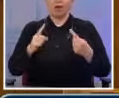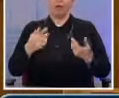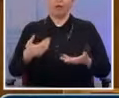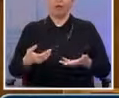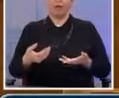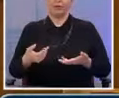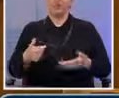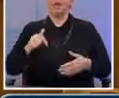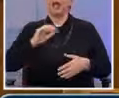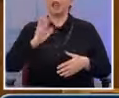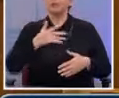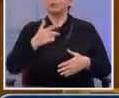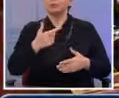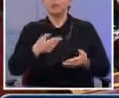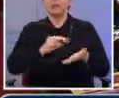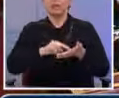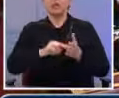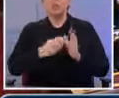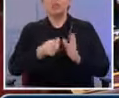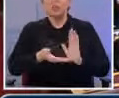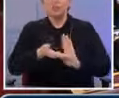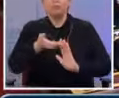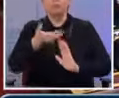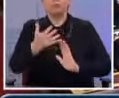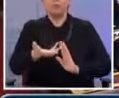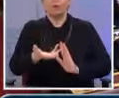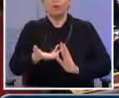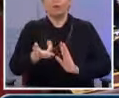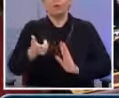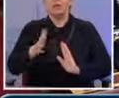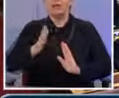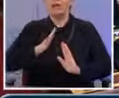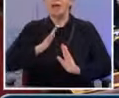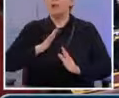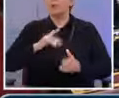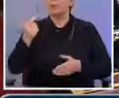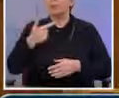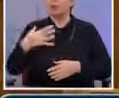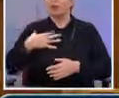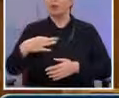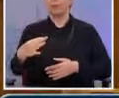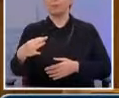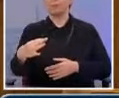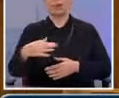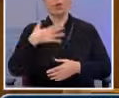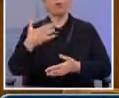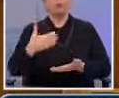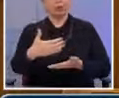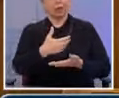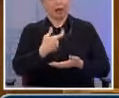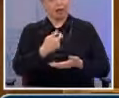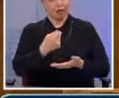συνολική ζήτηση στην οικονομία, πώς βρίσκει δουλειά και αποκτά εισόδημα ο πολίτης για να ξοδέψει,